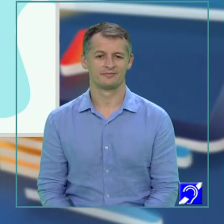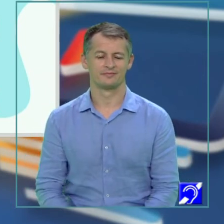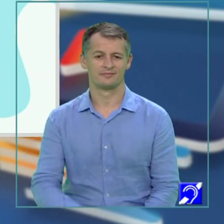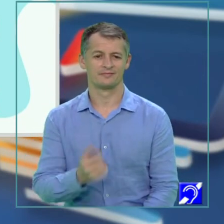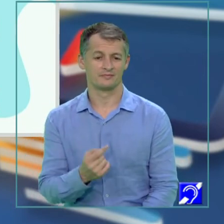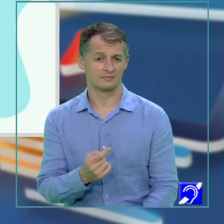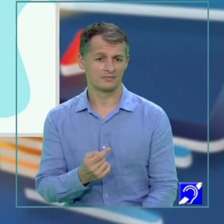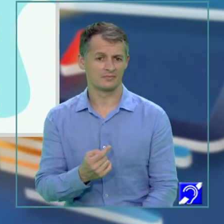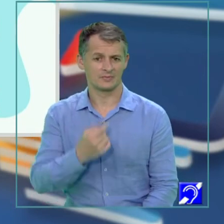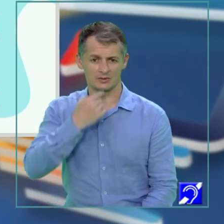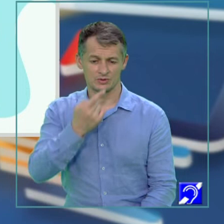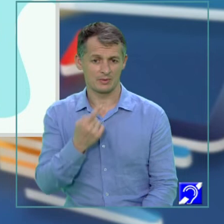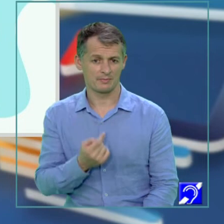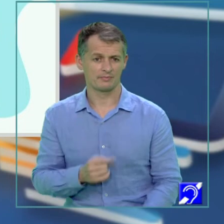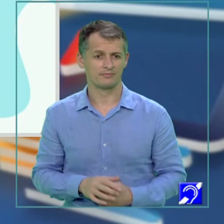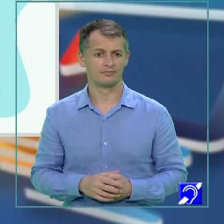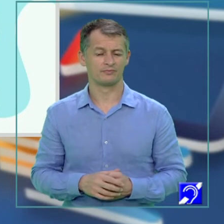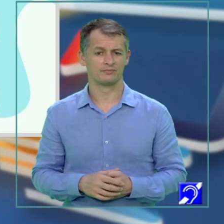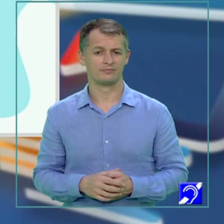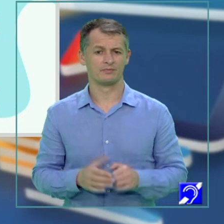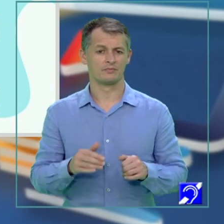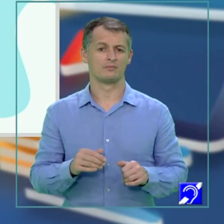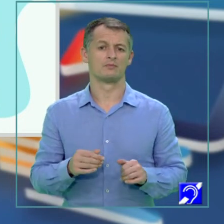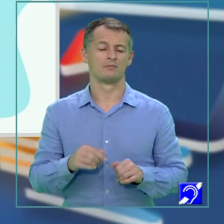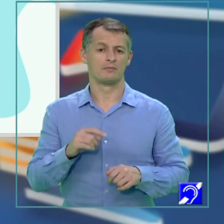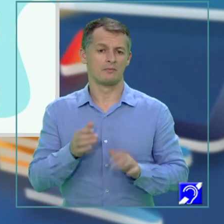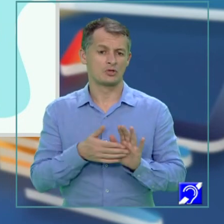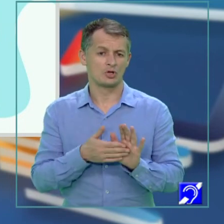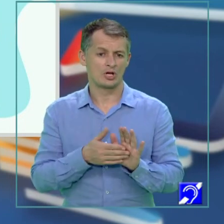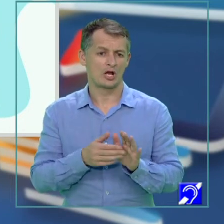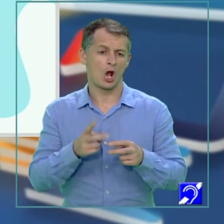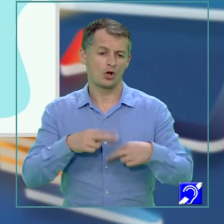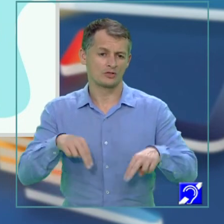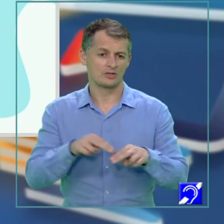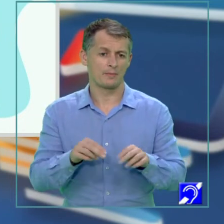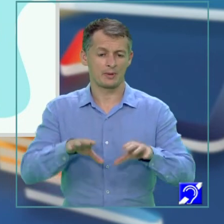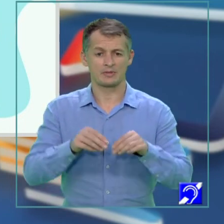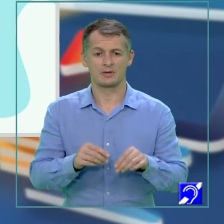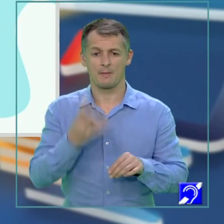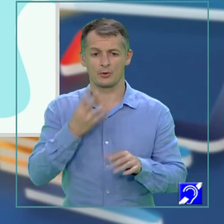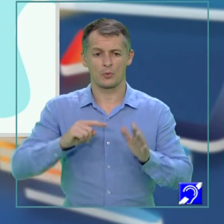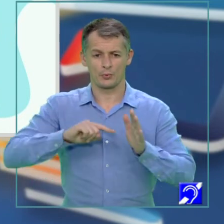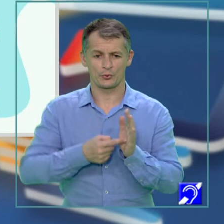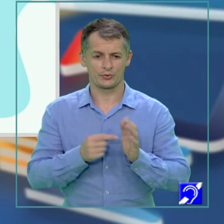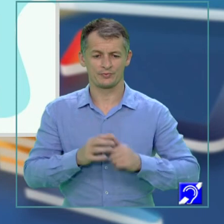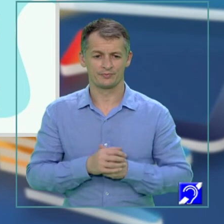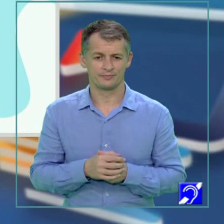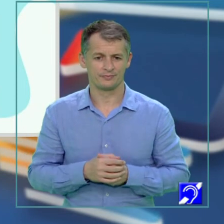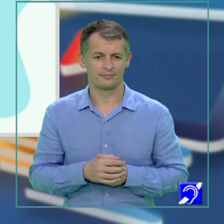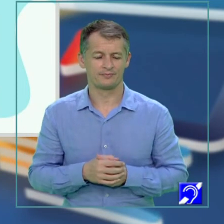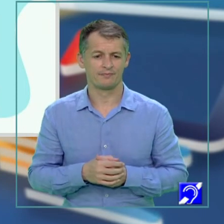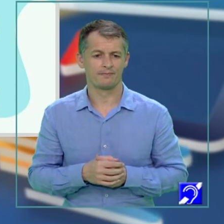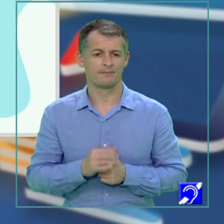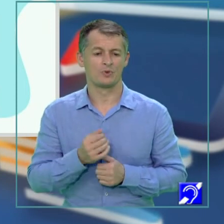punctajul, menționarea consecinței va primi patru puncte. Formularea răspunsului într-un enunț, un punct,